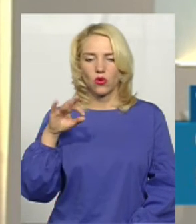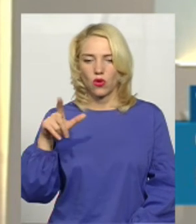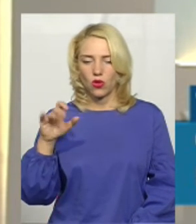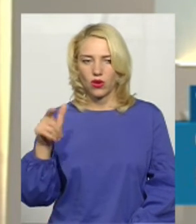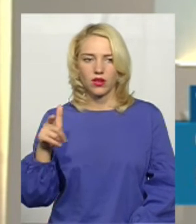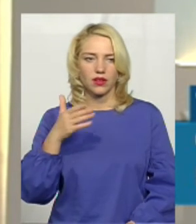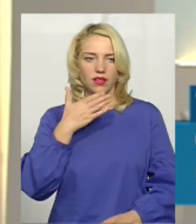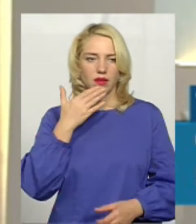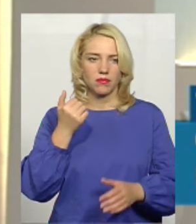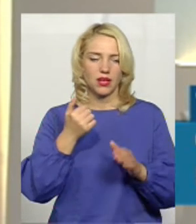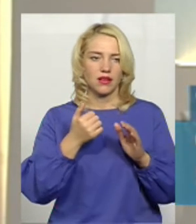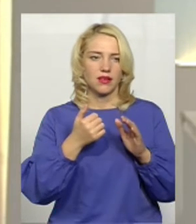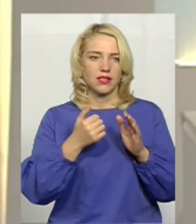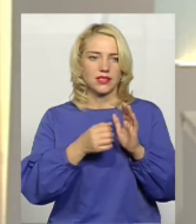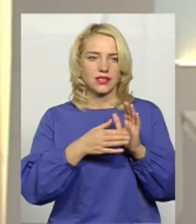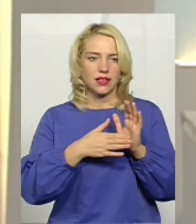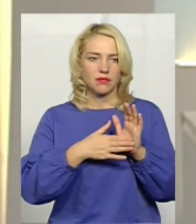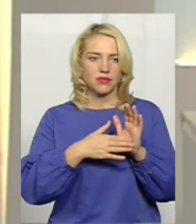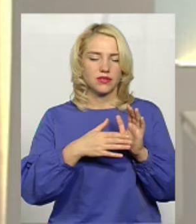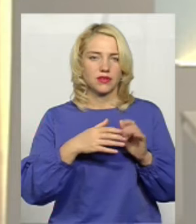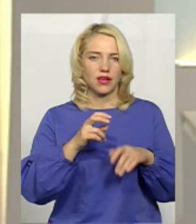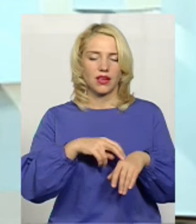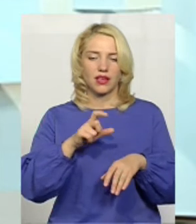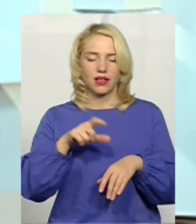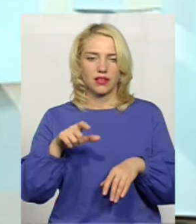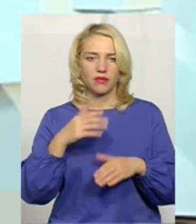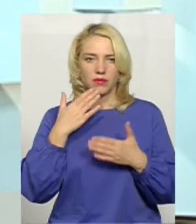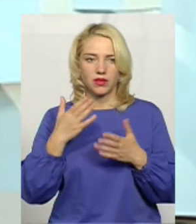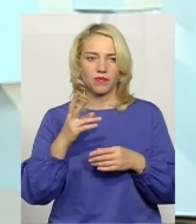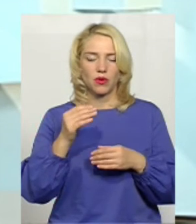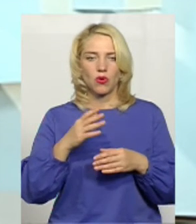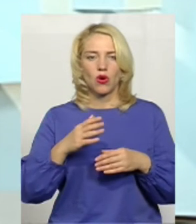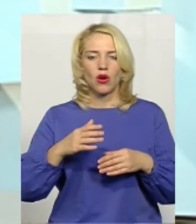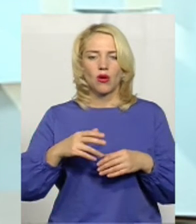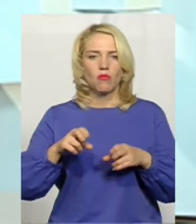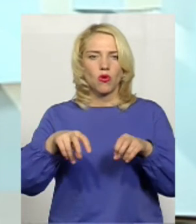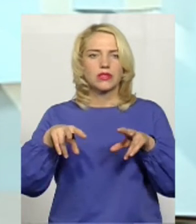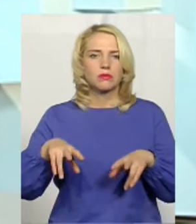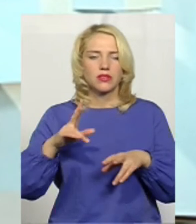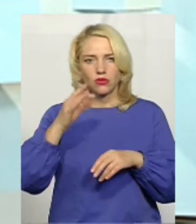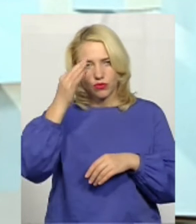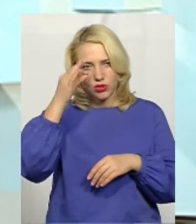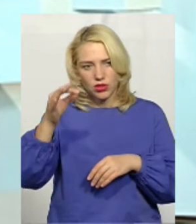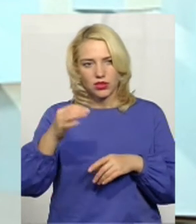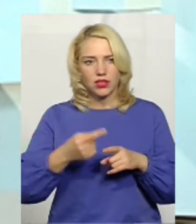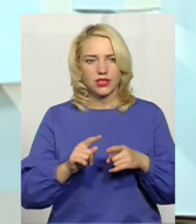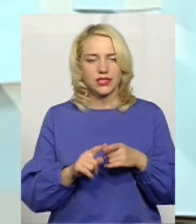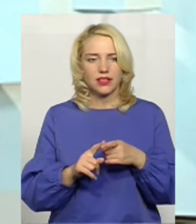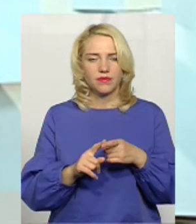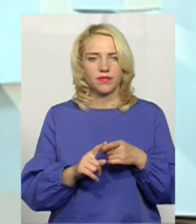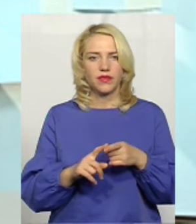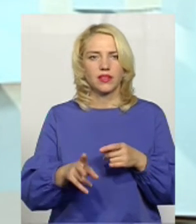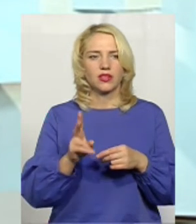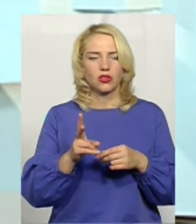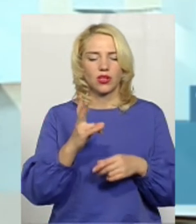половини зареєстрованих лікарів. Поняло. По вузьких спеціалістах саме соматичних, це